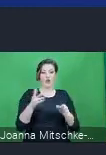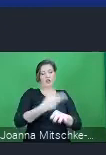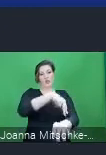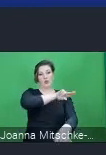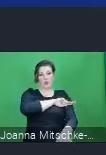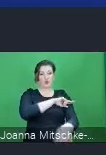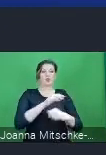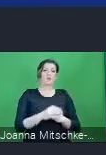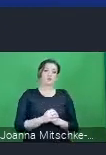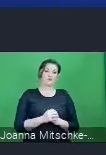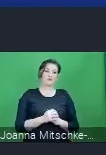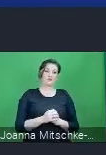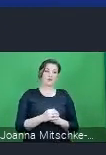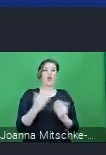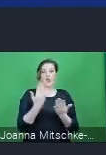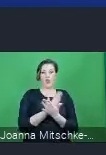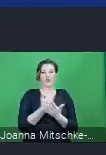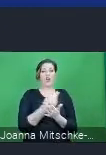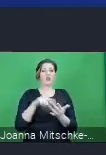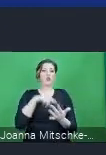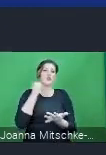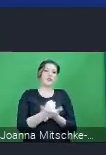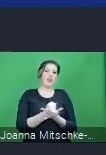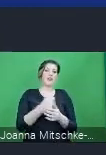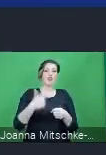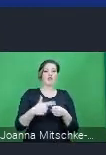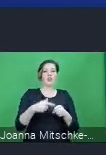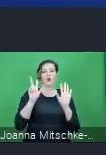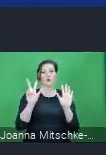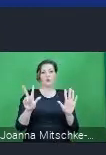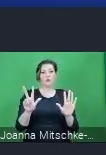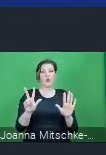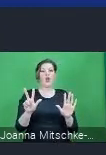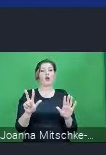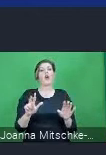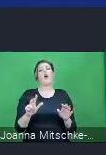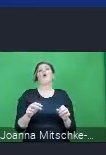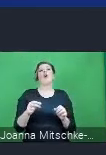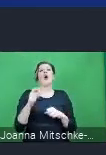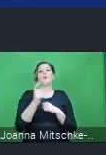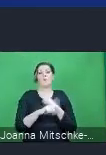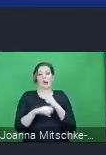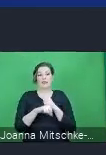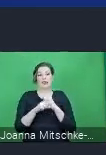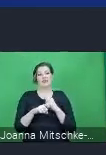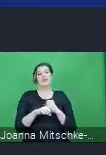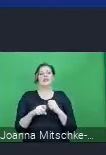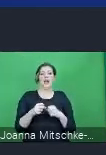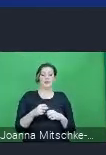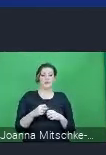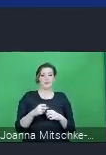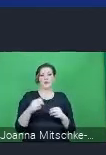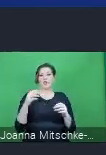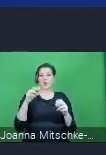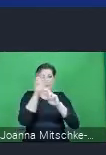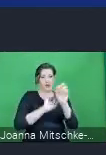Nowelizacja ustawy z 28 października 2020 roku o zmianie ustawy o wspieraniu termomodernizacji i remontów